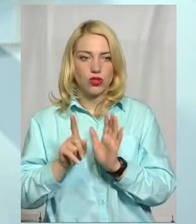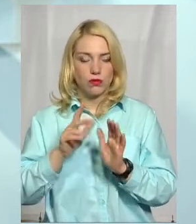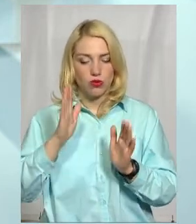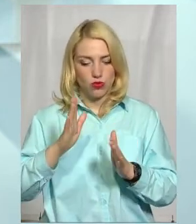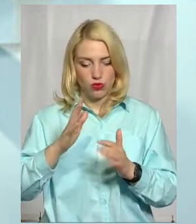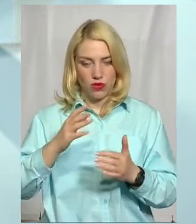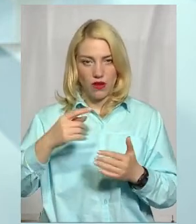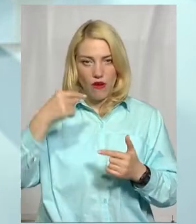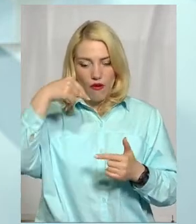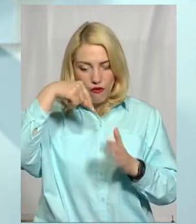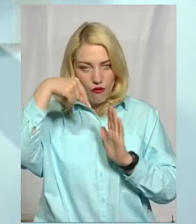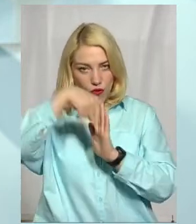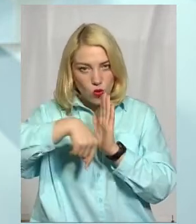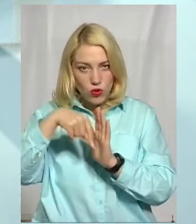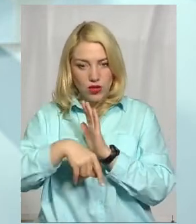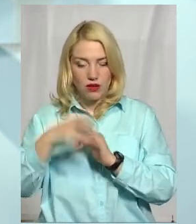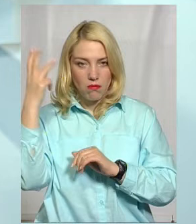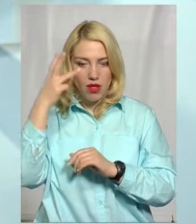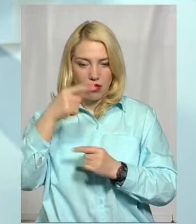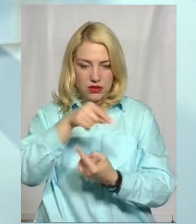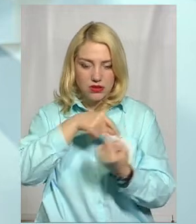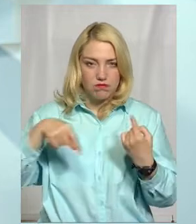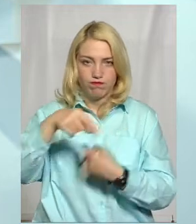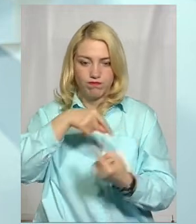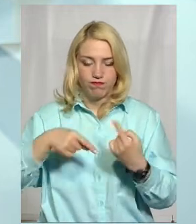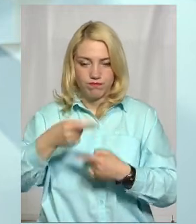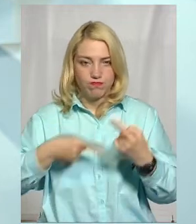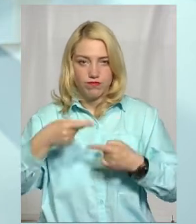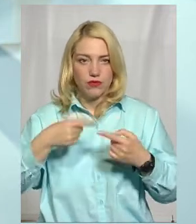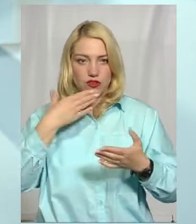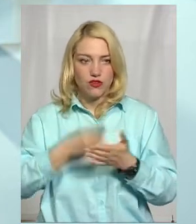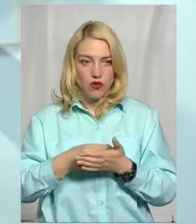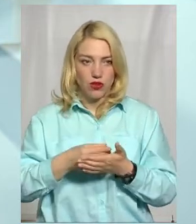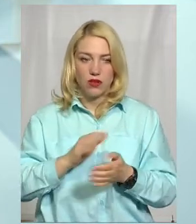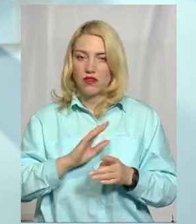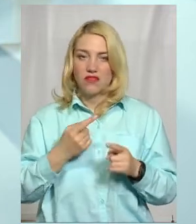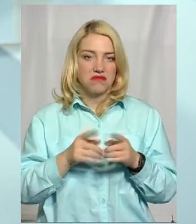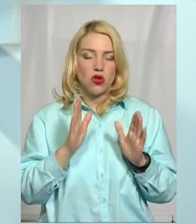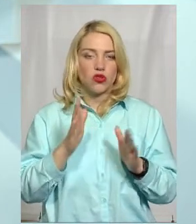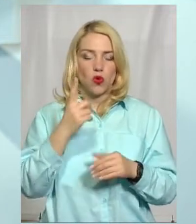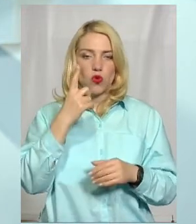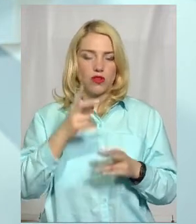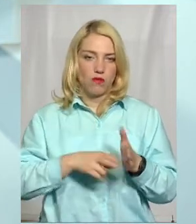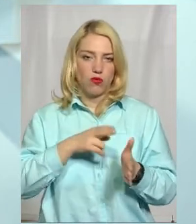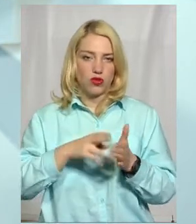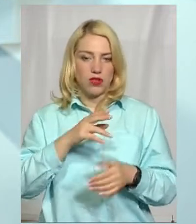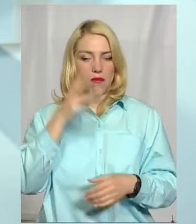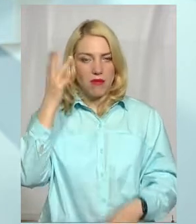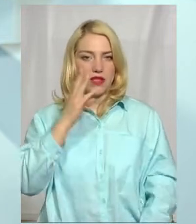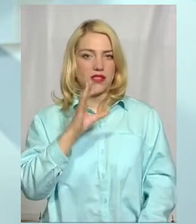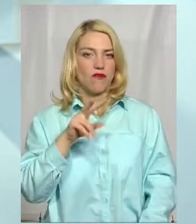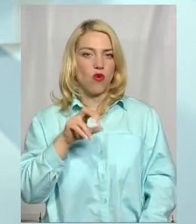виключно в Хмельницькій області, практично, мабуть, це один лише Хмельницький-Волочиський потяг. Наприклад,